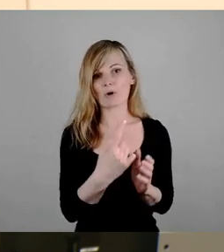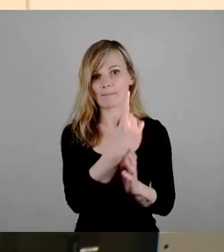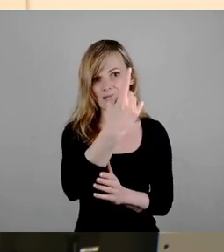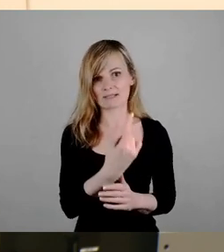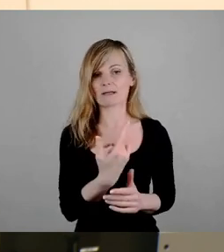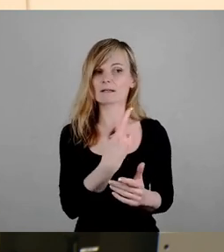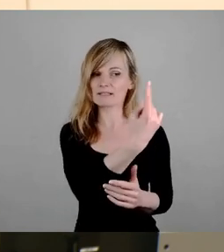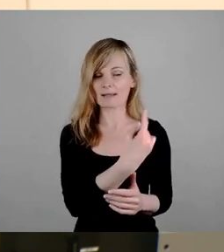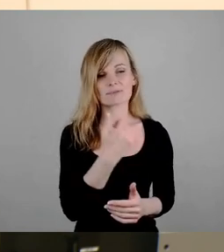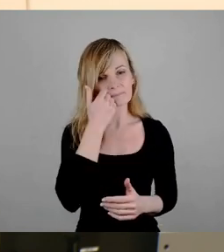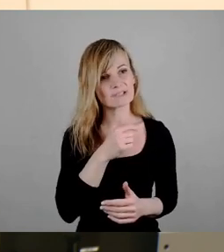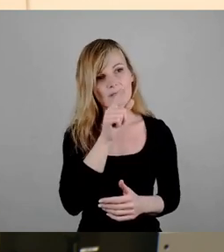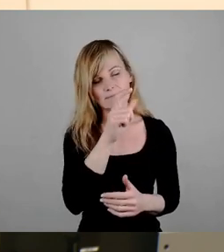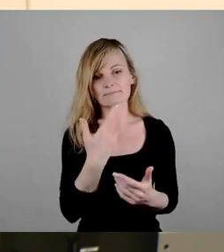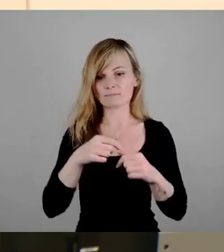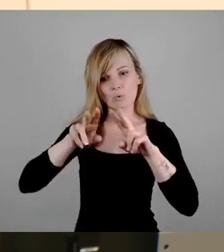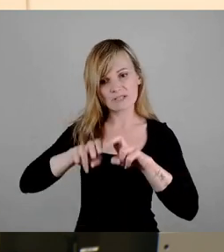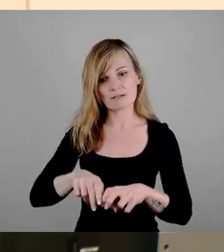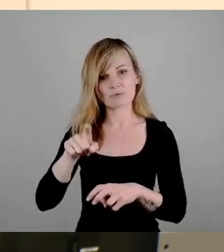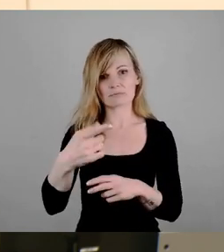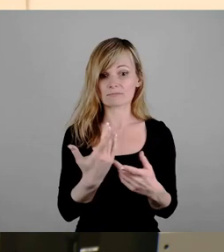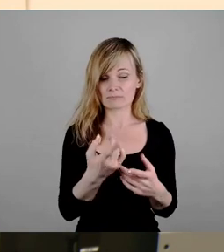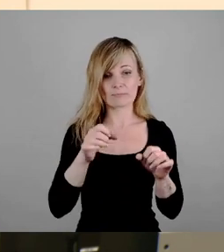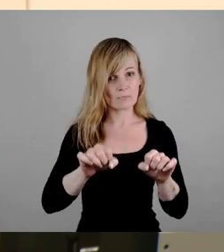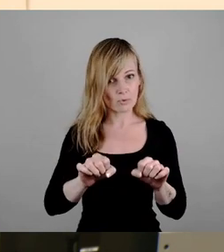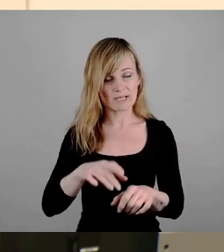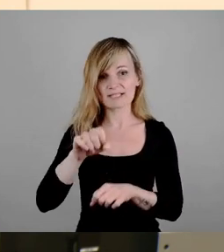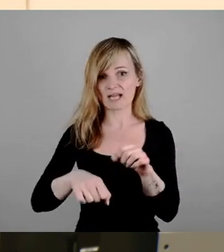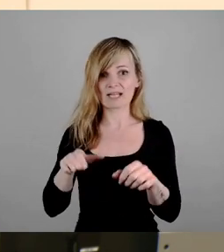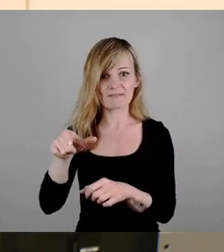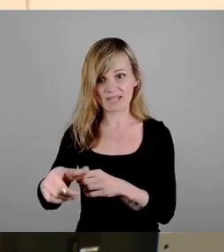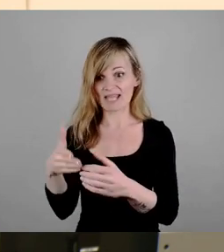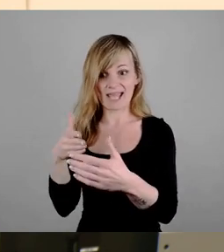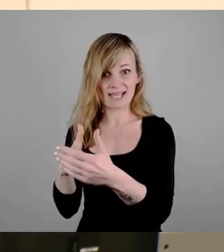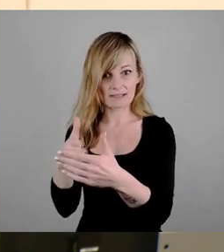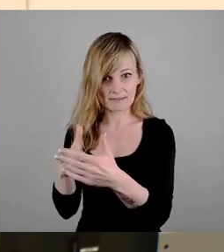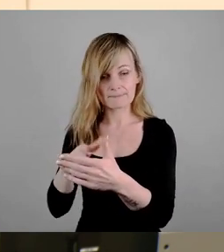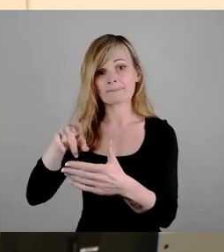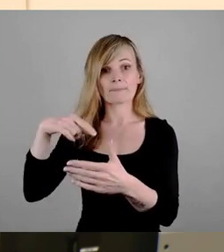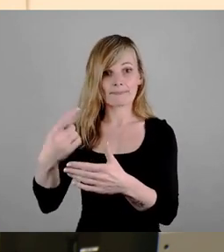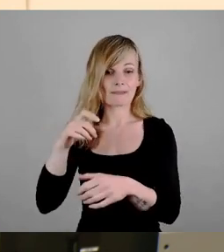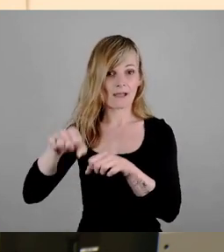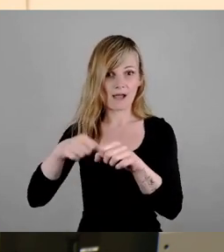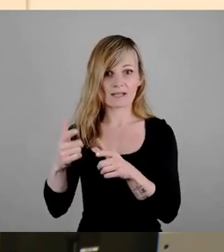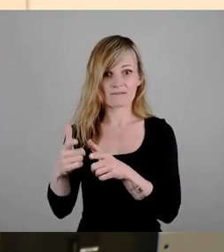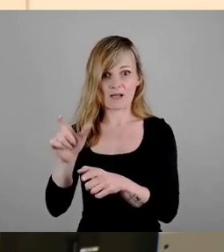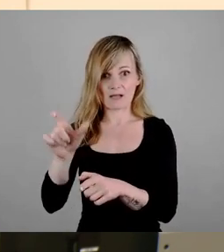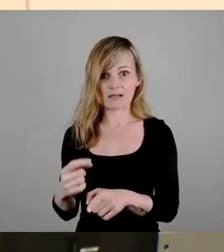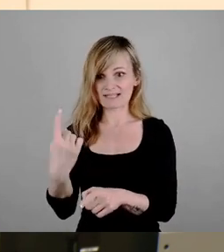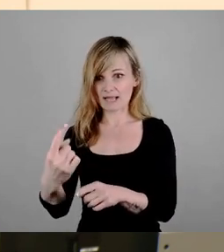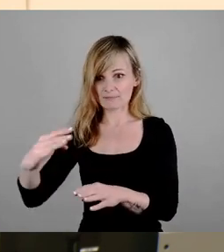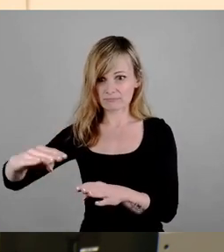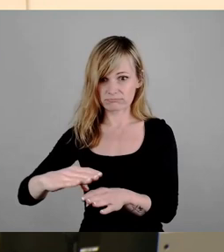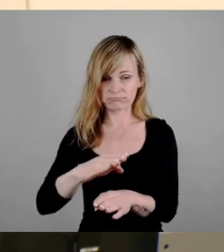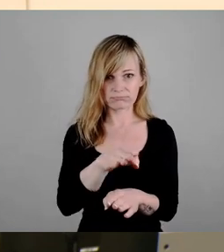untersuchen, ob es möglich ist, den Radweg enden zu lassen. Im Prinzip, dass die Radfahrer sich einordnen, ob das sicherer ist.